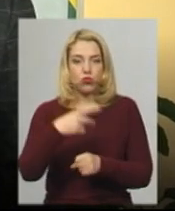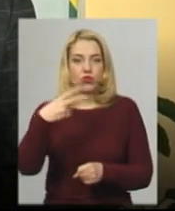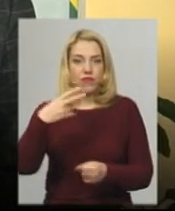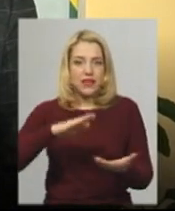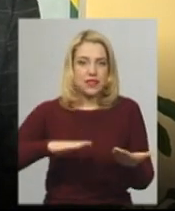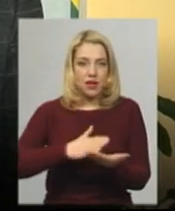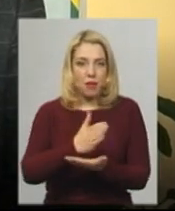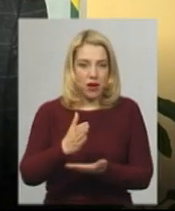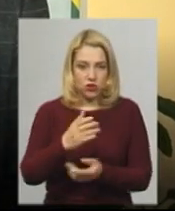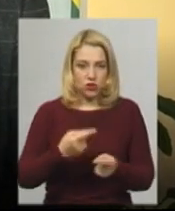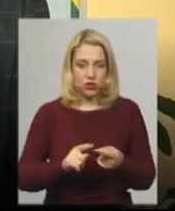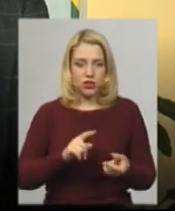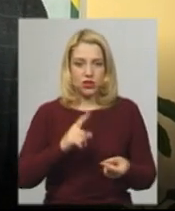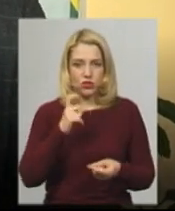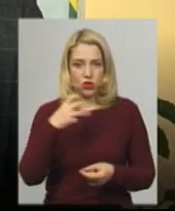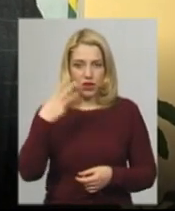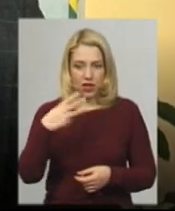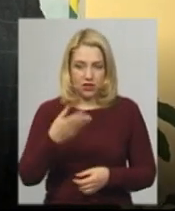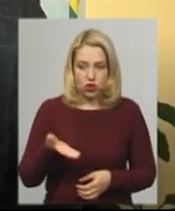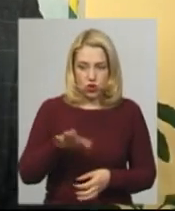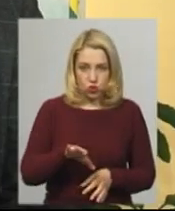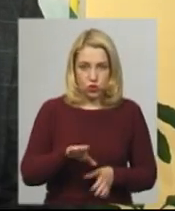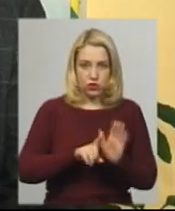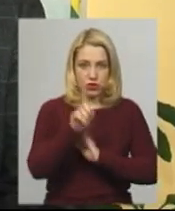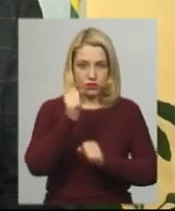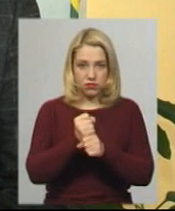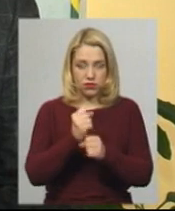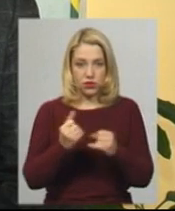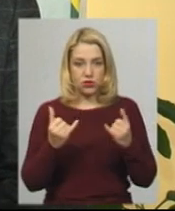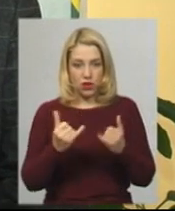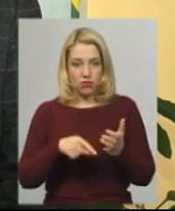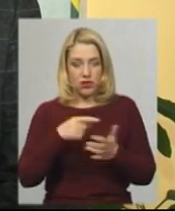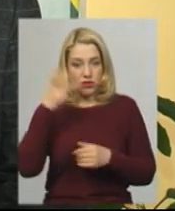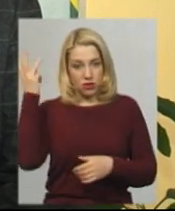загальна кількість 130 одиниць вийшло на місто Хмельницький.